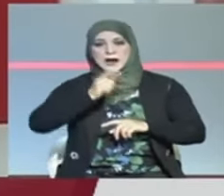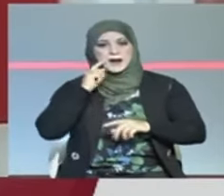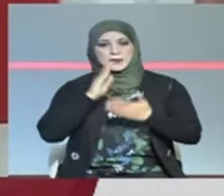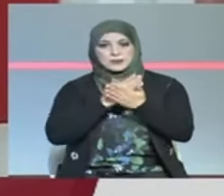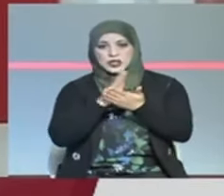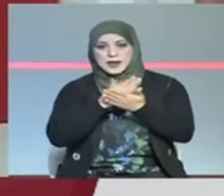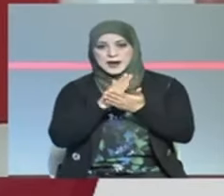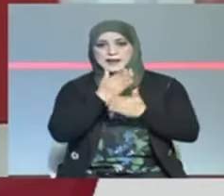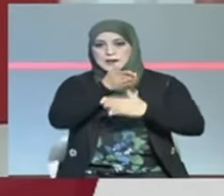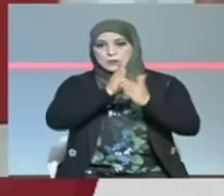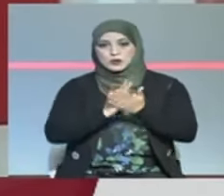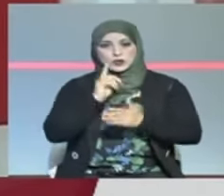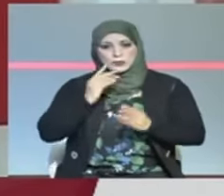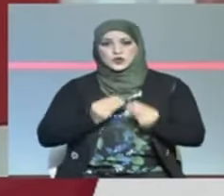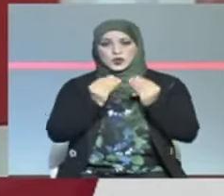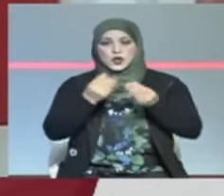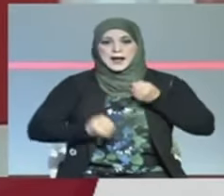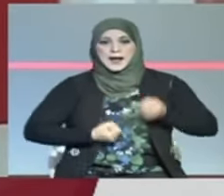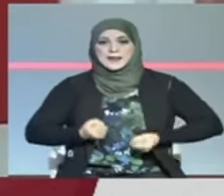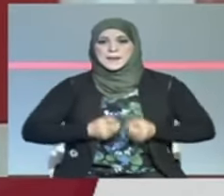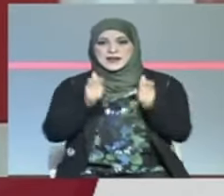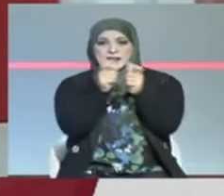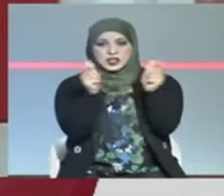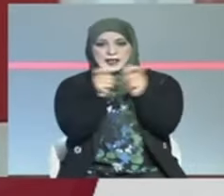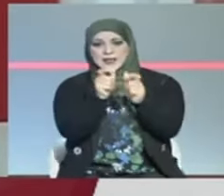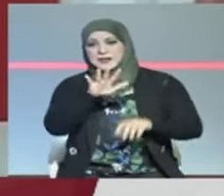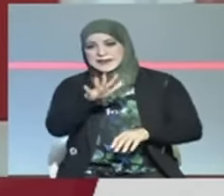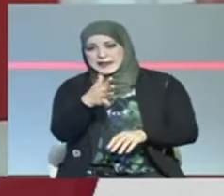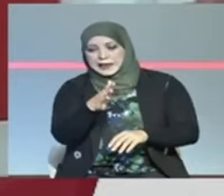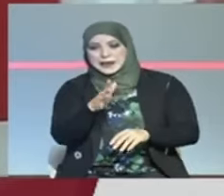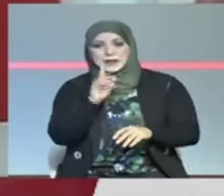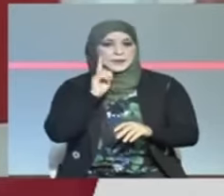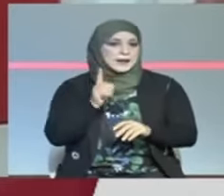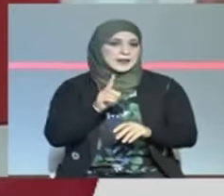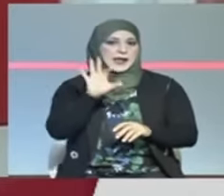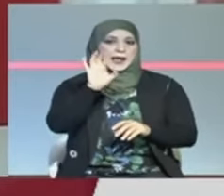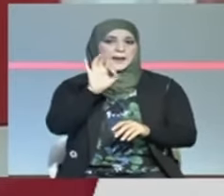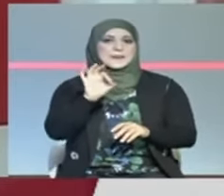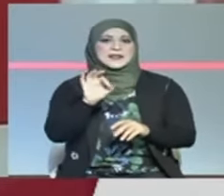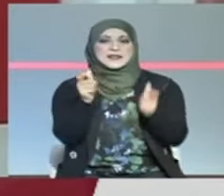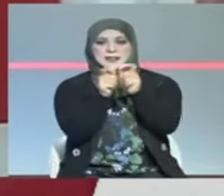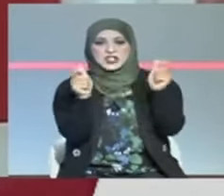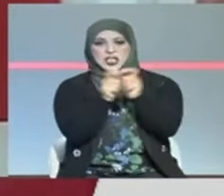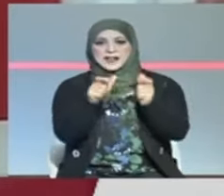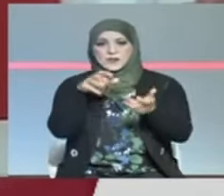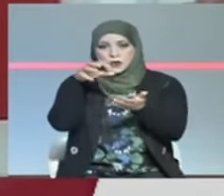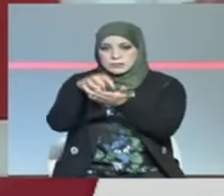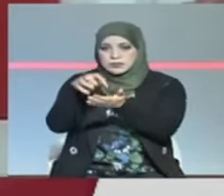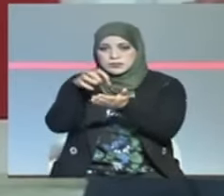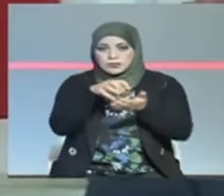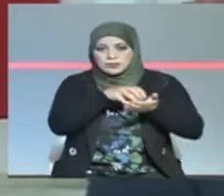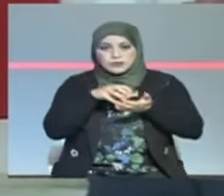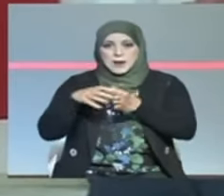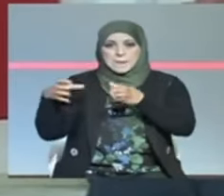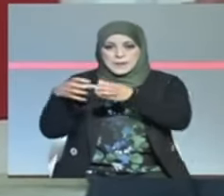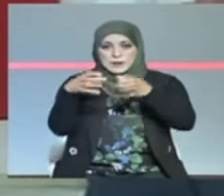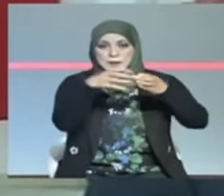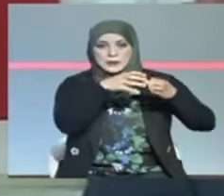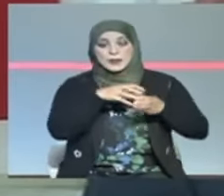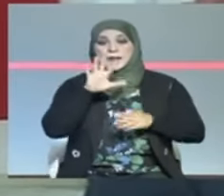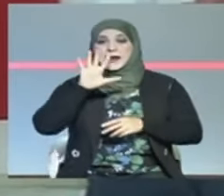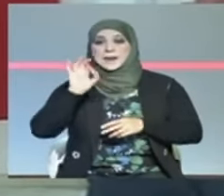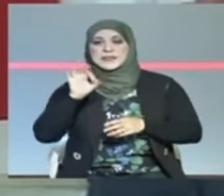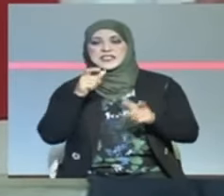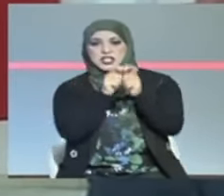نوفروا خدمات للشركات اليوم تقريب عنا خمسين شركة في كل مجمع من المجامع هذية نوفروا